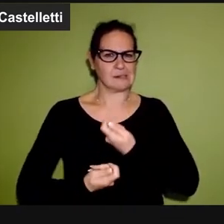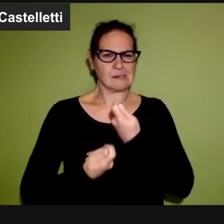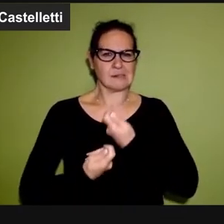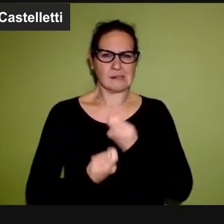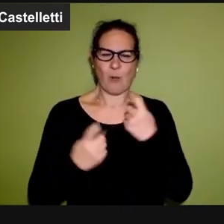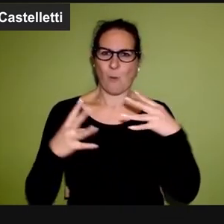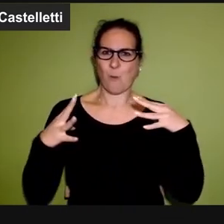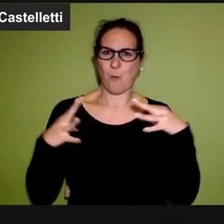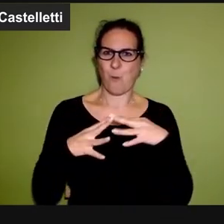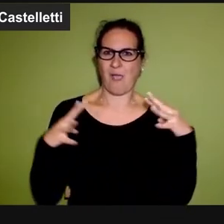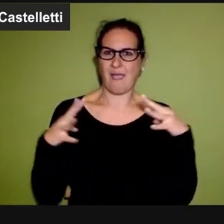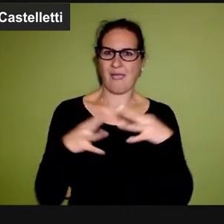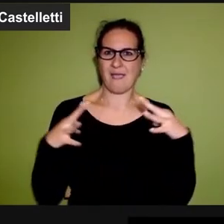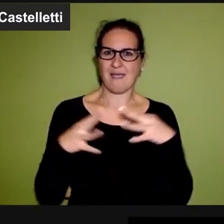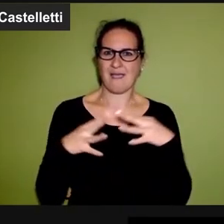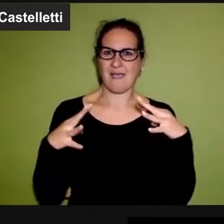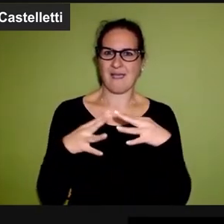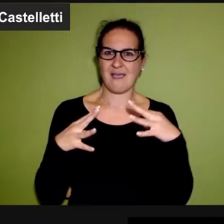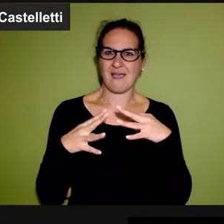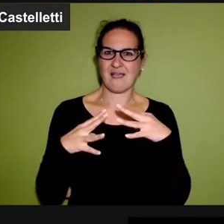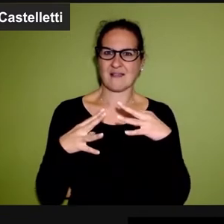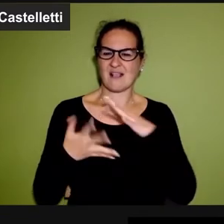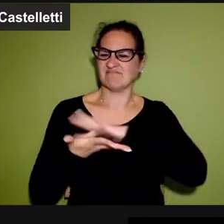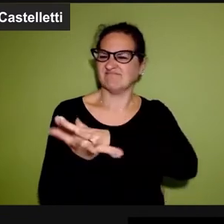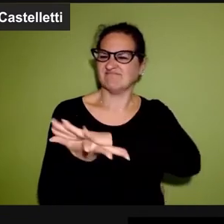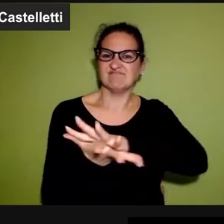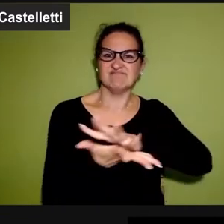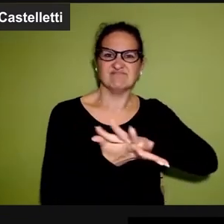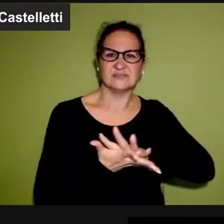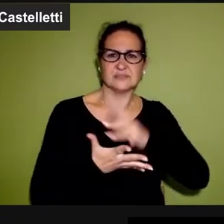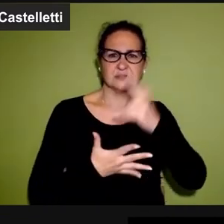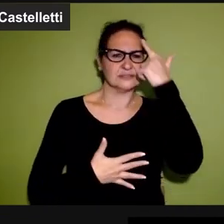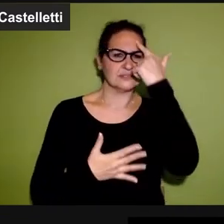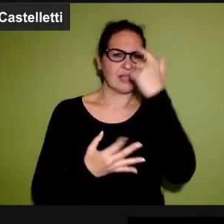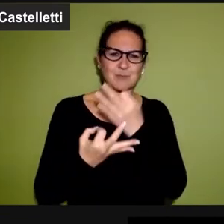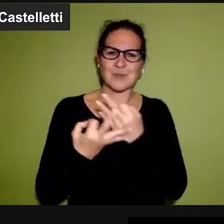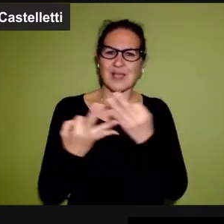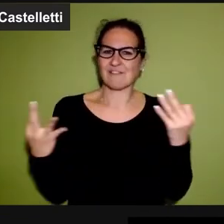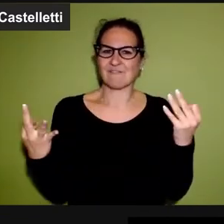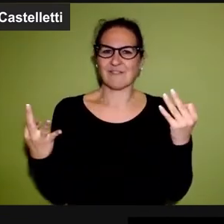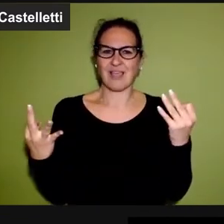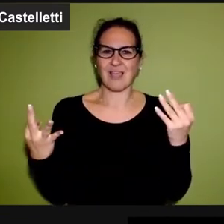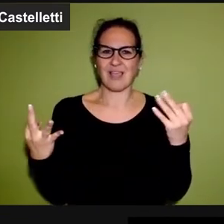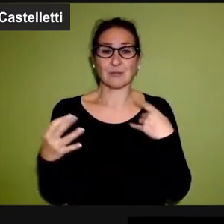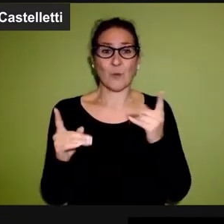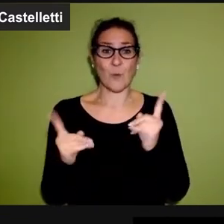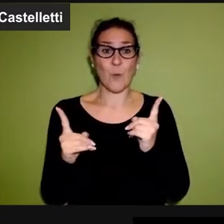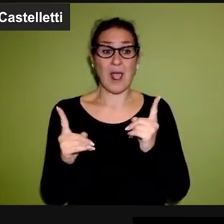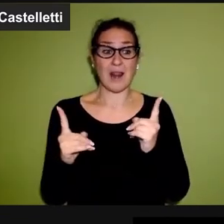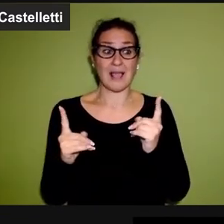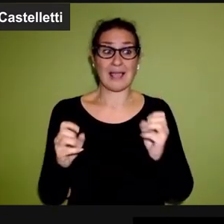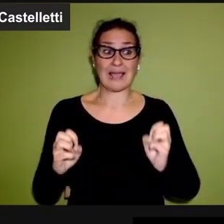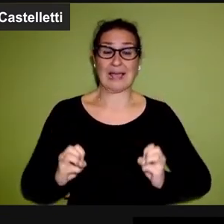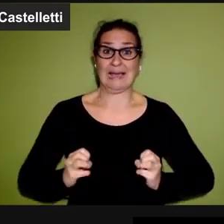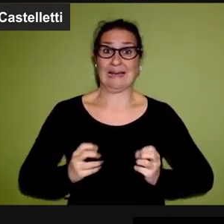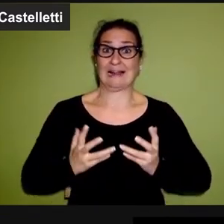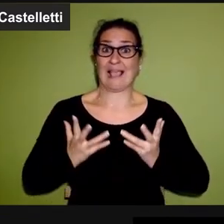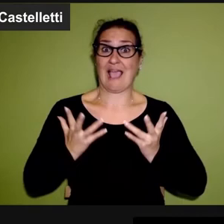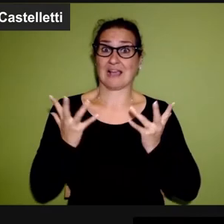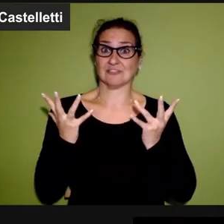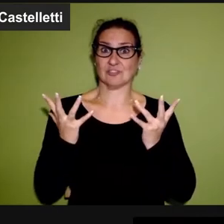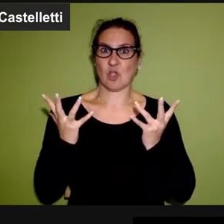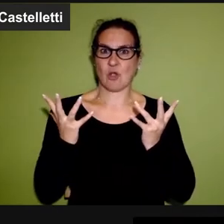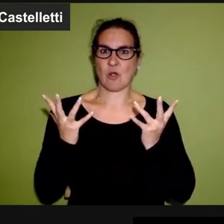guerrafondai che si danno alle stragi, perché sanno che poi la